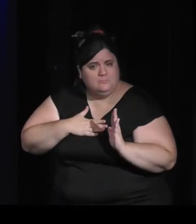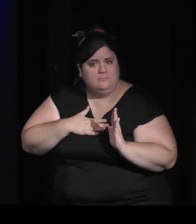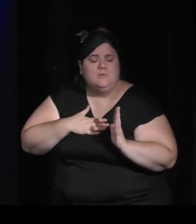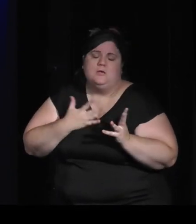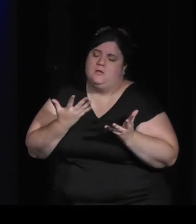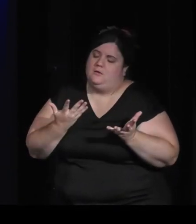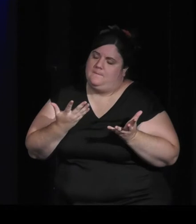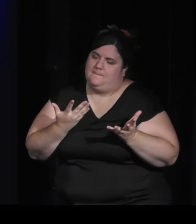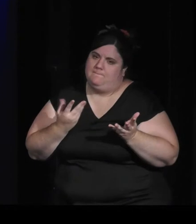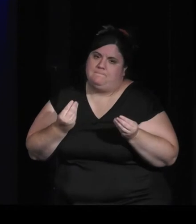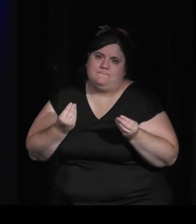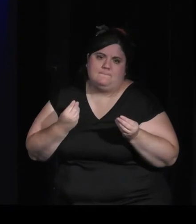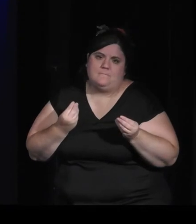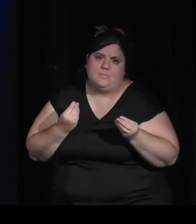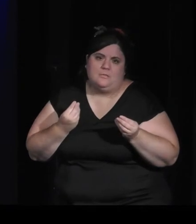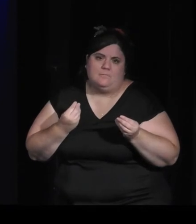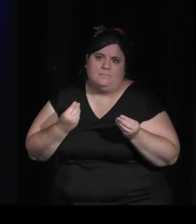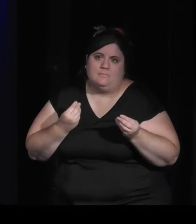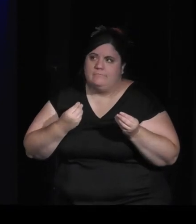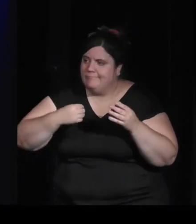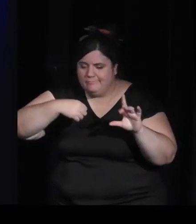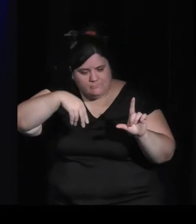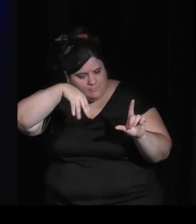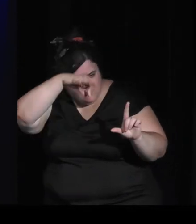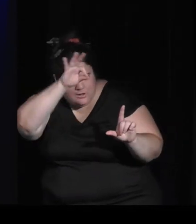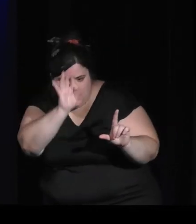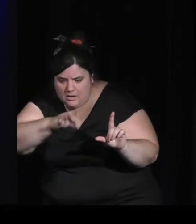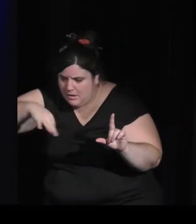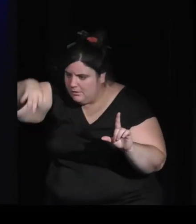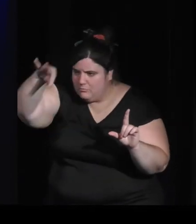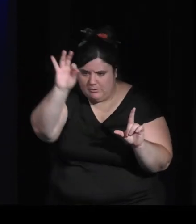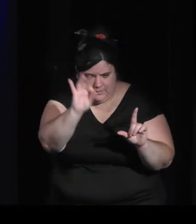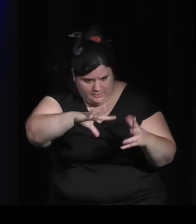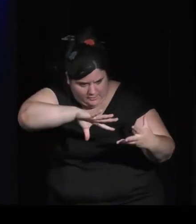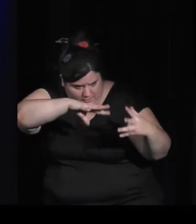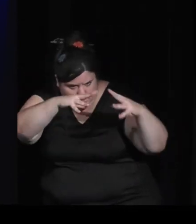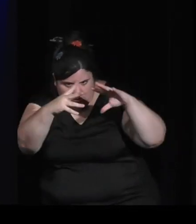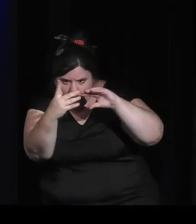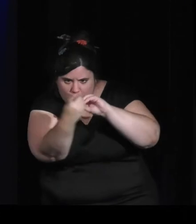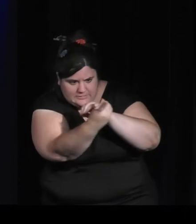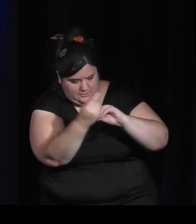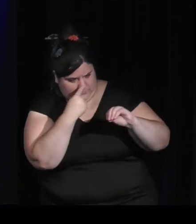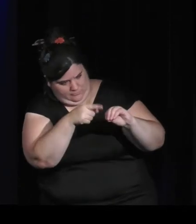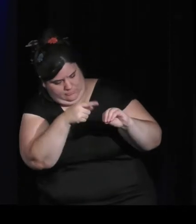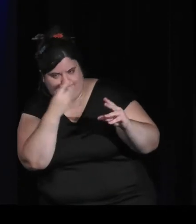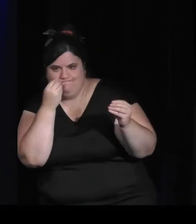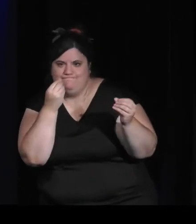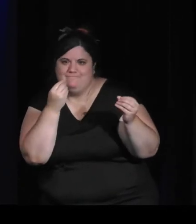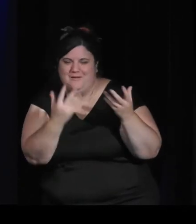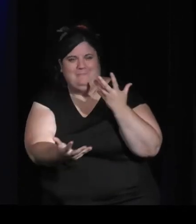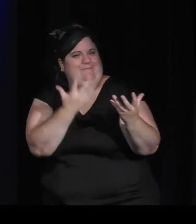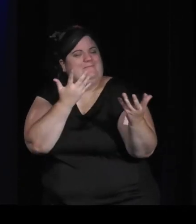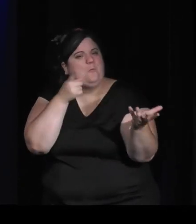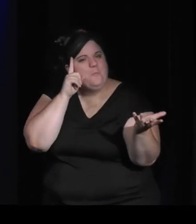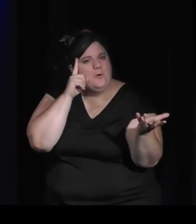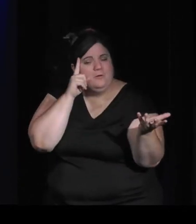Et comment dire ? Et donc, le travail à l'aquarelle est venu assez naturellement, d'autant plus que l'aquarelle a cette force d'être un